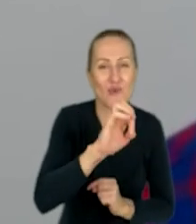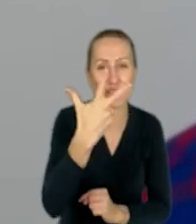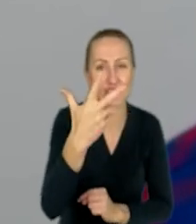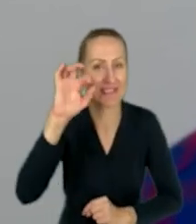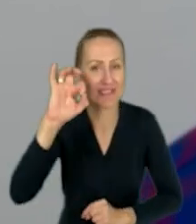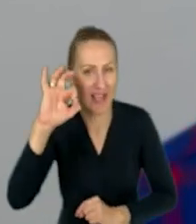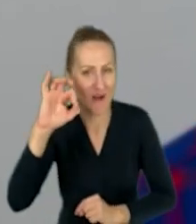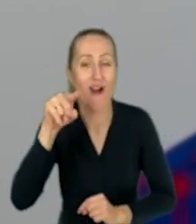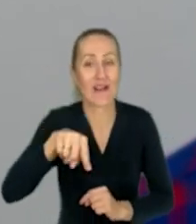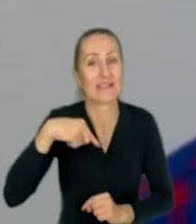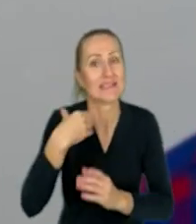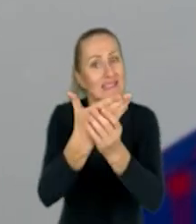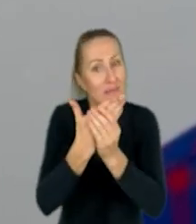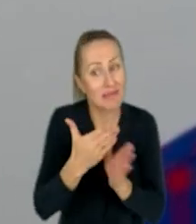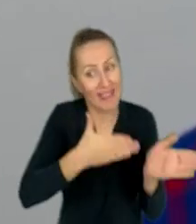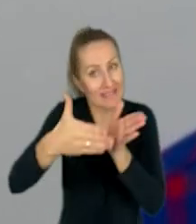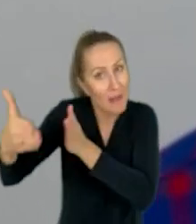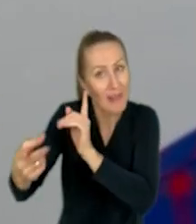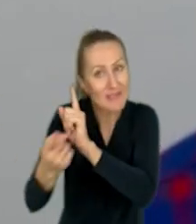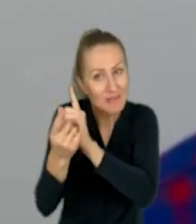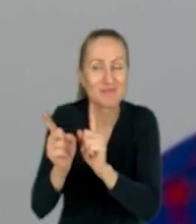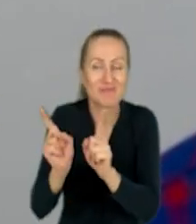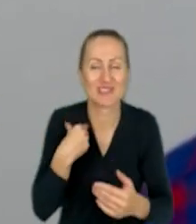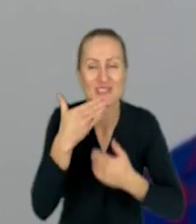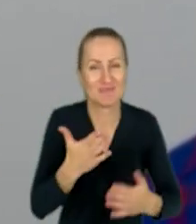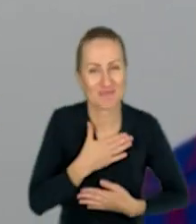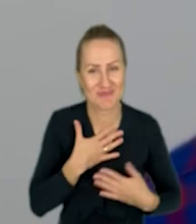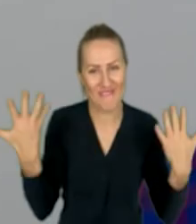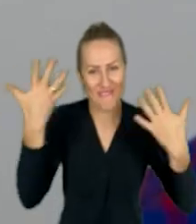nieśmiało na kolejne spotkania. No i życzę spokojnego wieczoru.